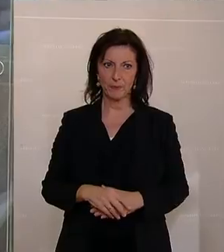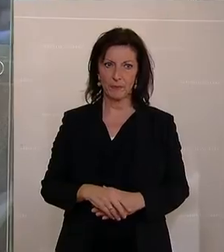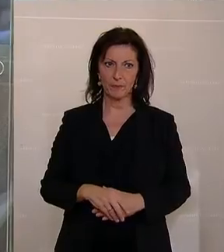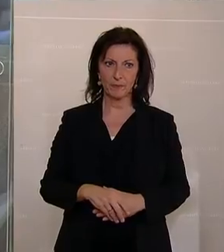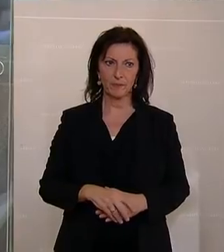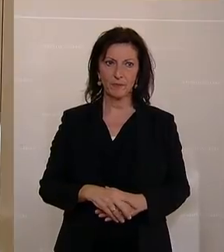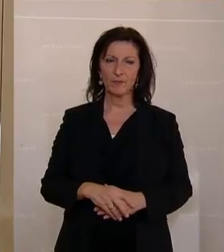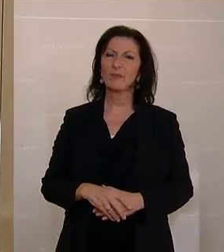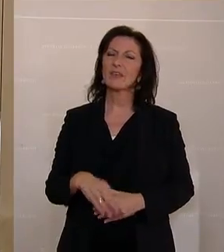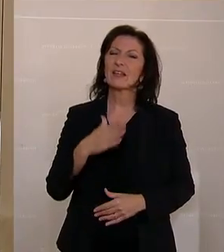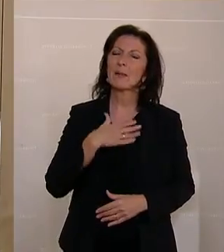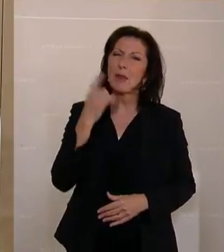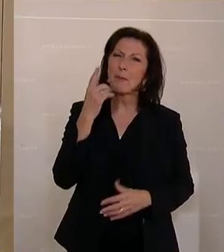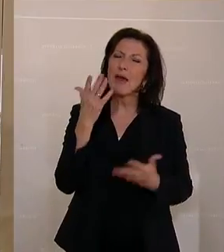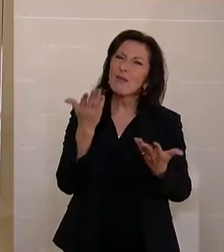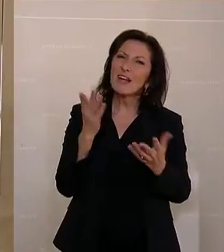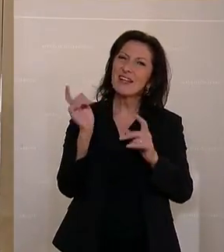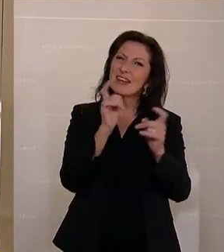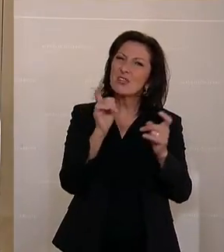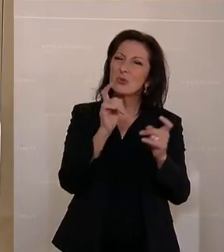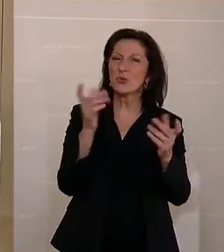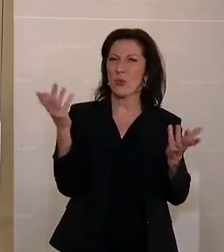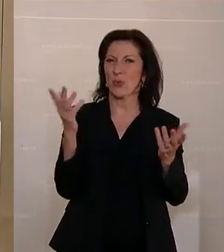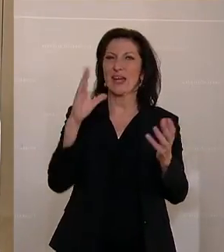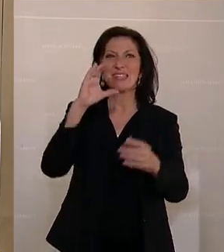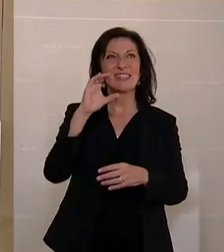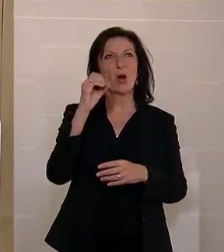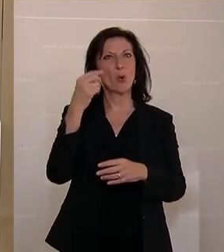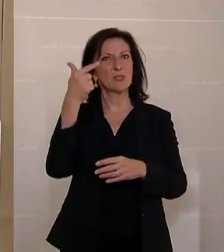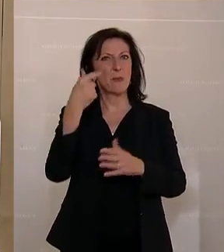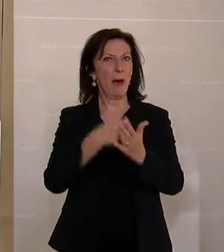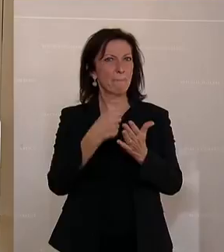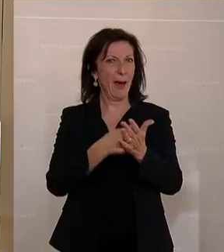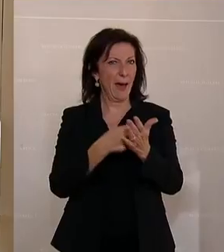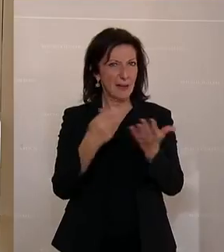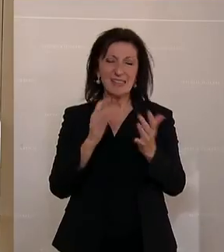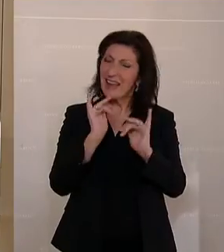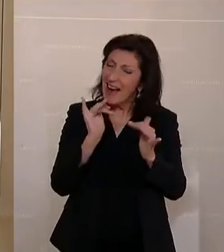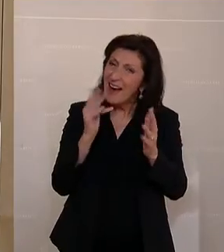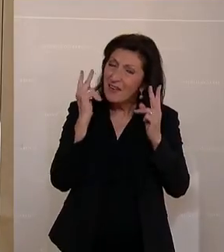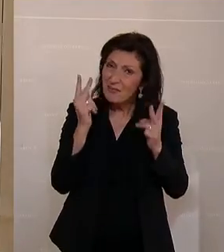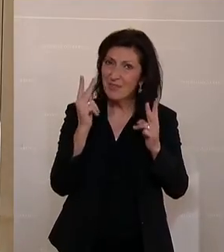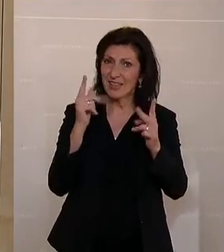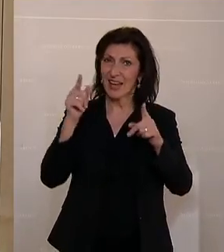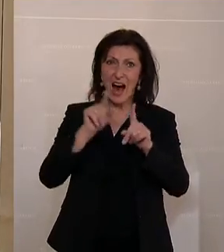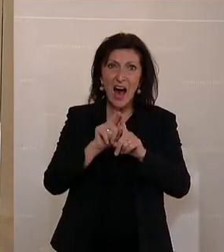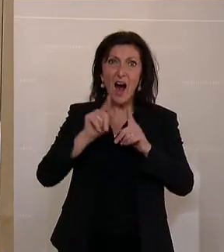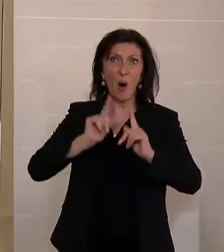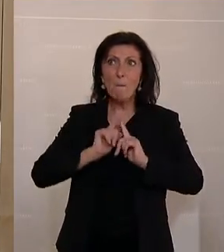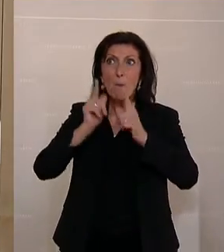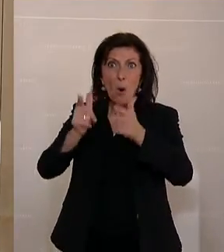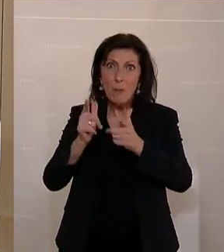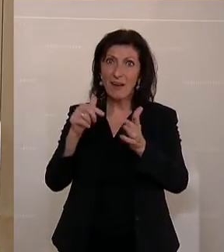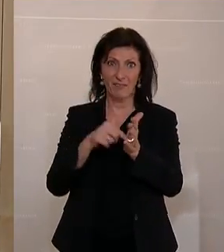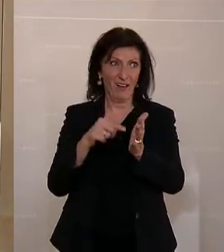und das ist das, was wir in der Diskussion hin und wieder vergessen, wenn wir über den CO2-Preis sprechen. Ein CO2-Preis ist wichtig, auch in der Mobilität, weil es eine Lenkungswirkung hat.